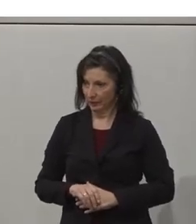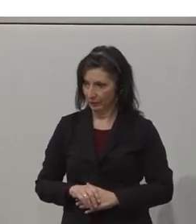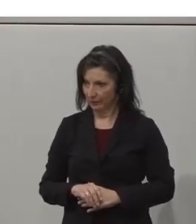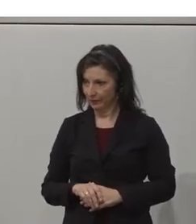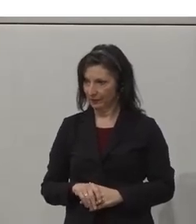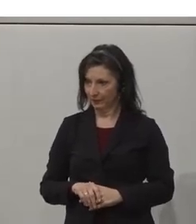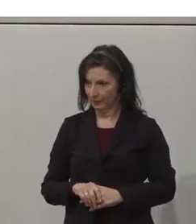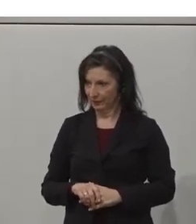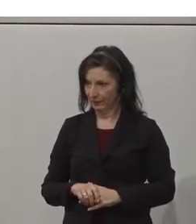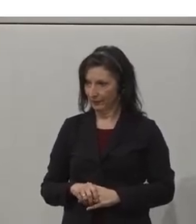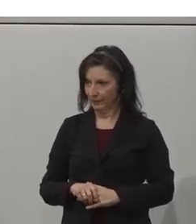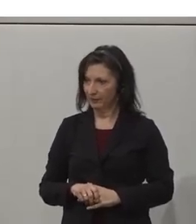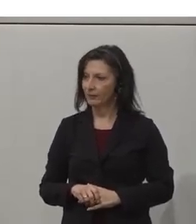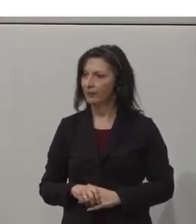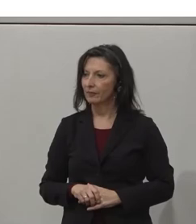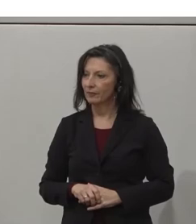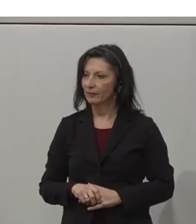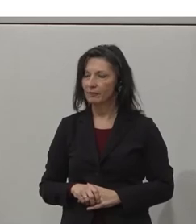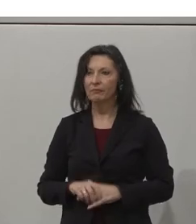What is Fable about?